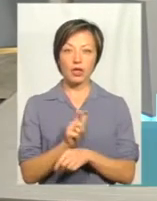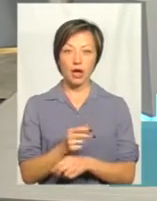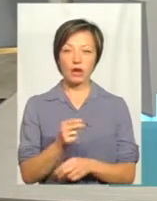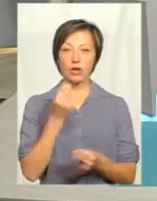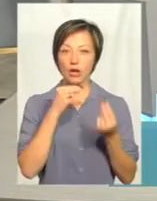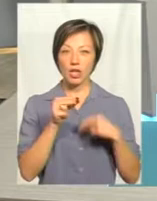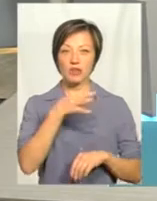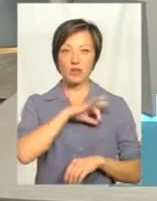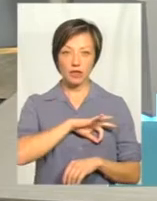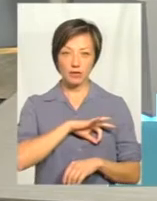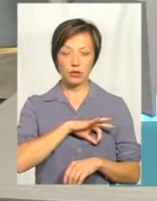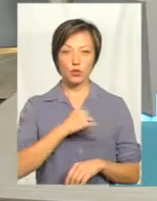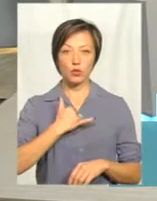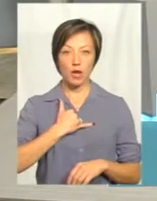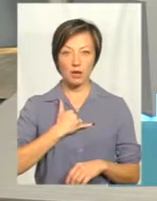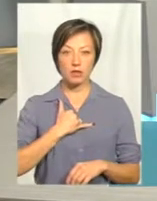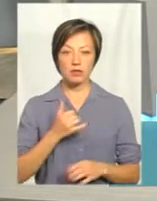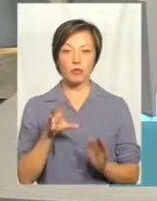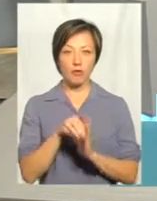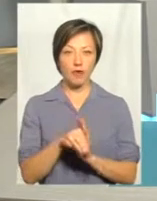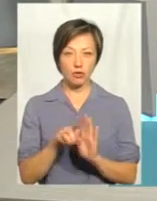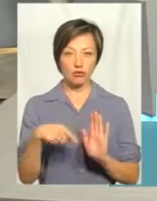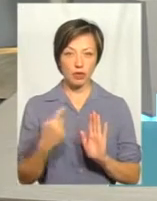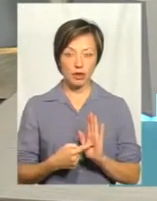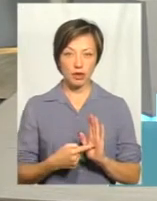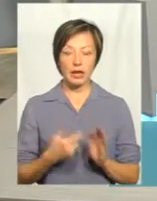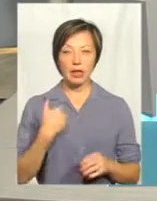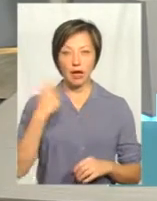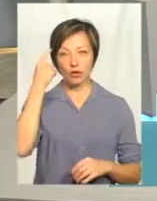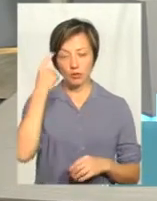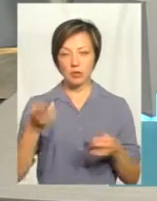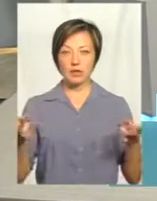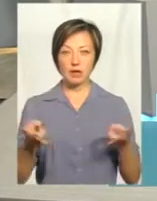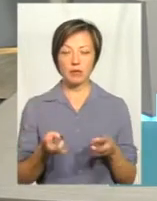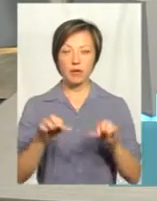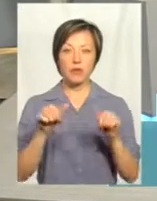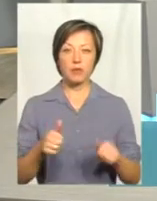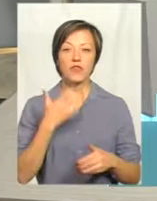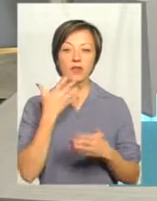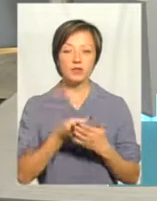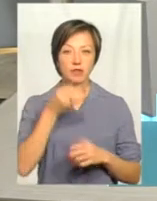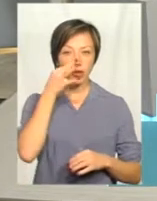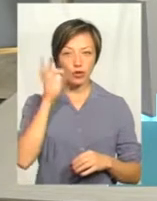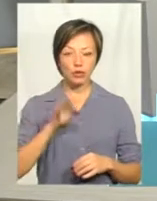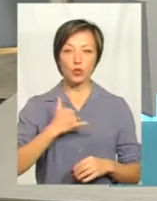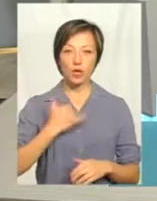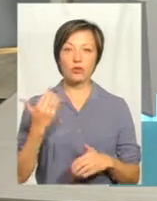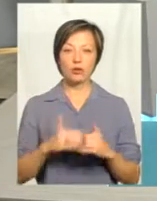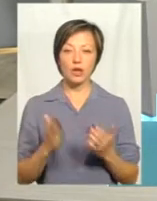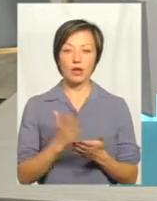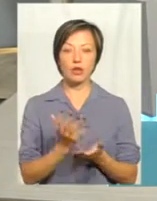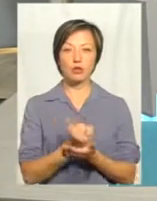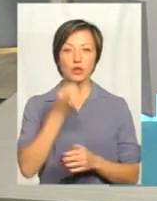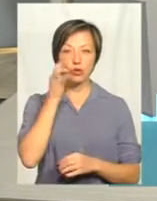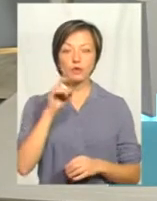найефективніший? у нас для запровадження? Я думаю, що нам треба формувати свій досвід. І у нас вже є успішний